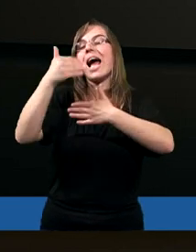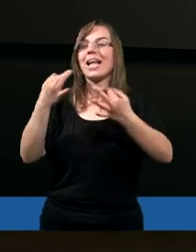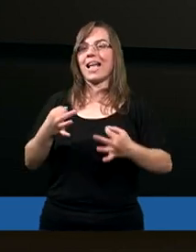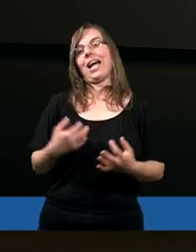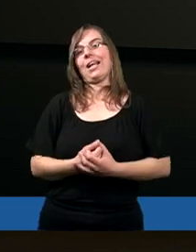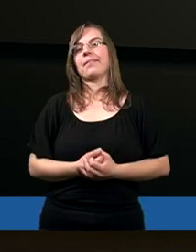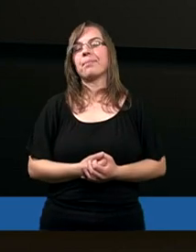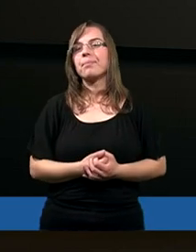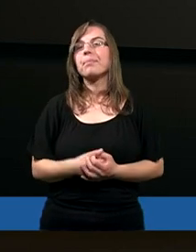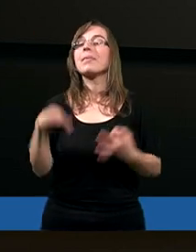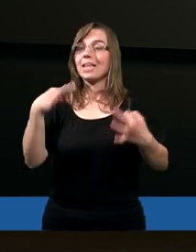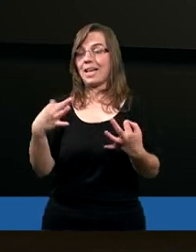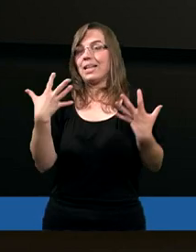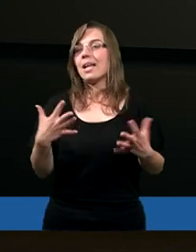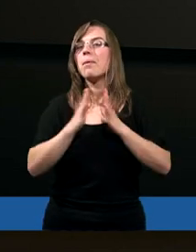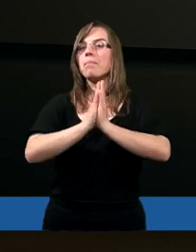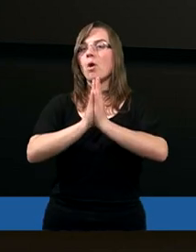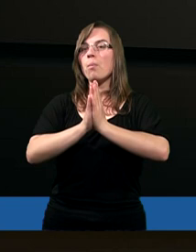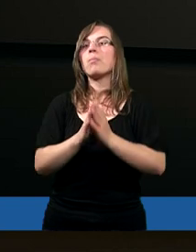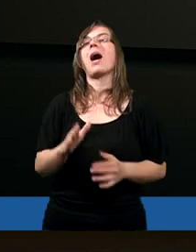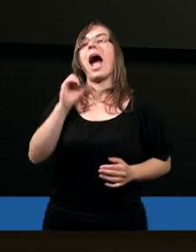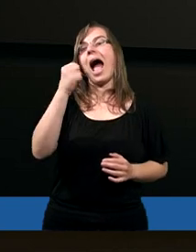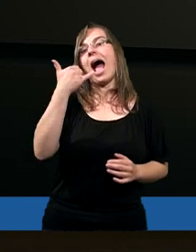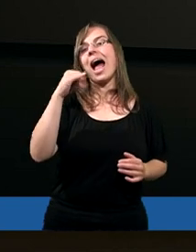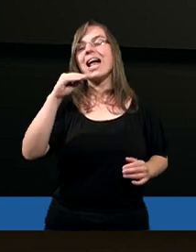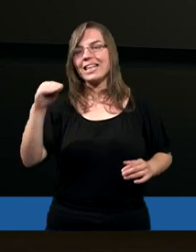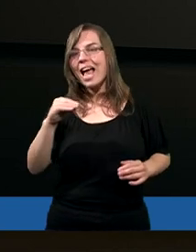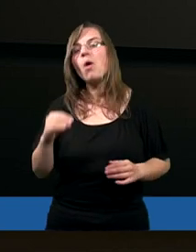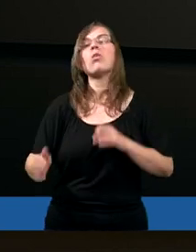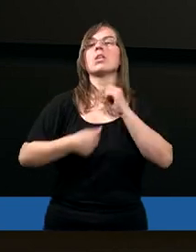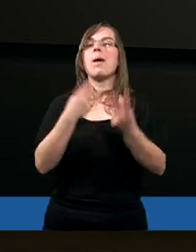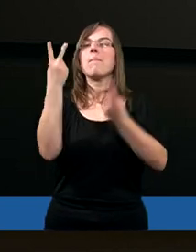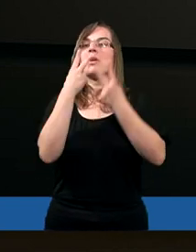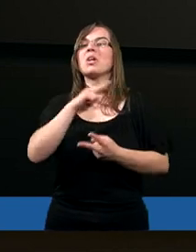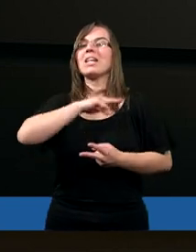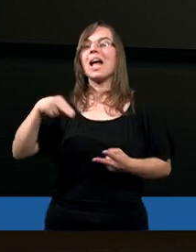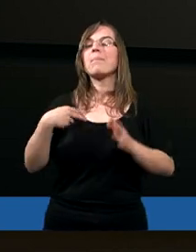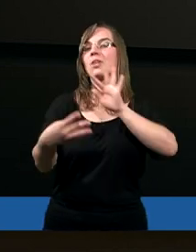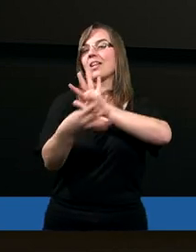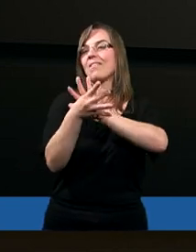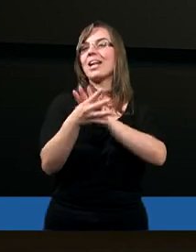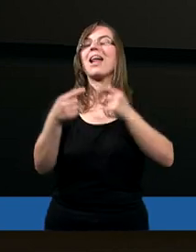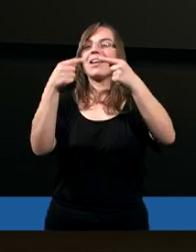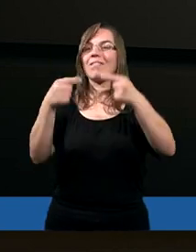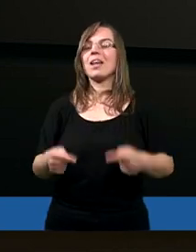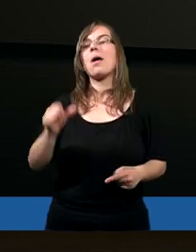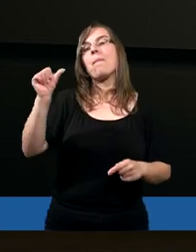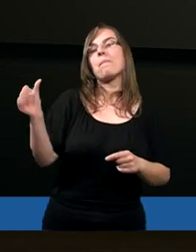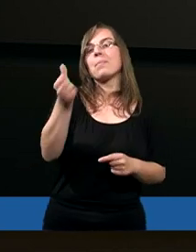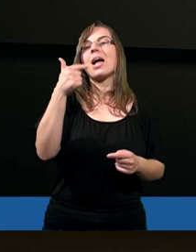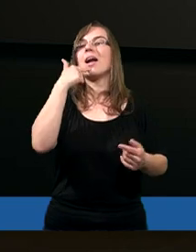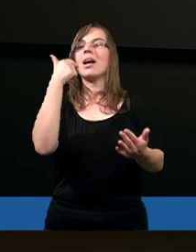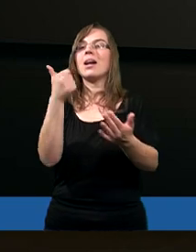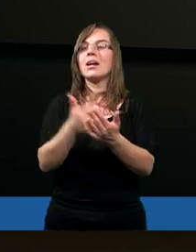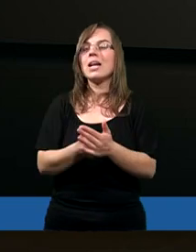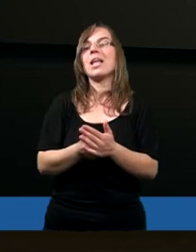Teraz będę prosił może Aniu, żebyś mogła przeczytać nam dziewiętnasty werset pierwszego listu,